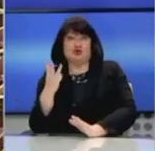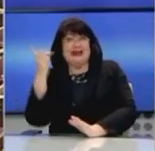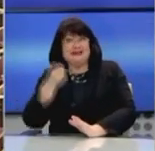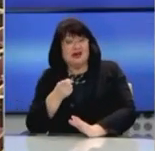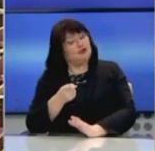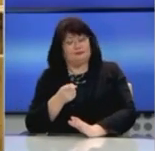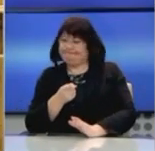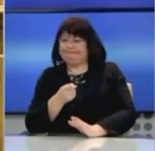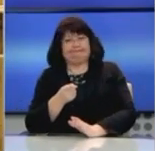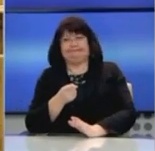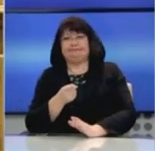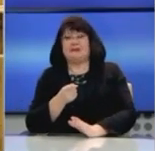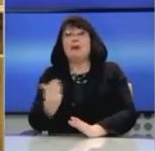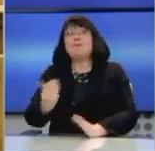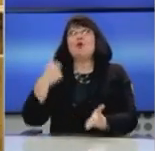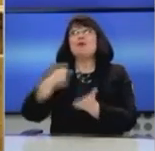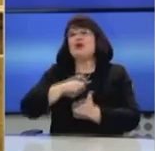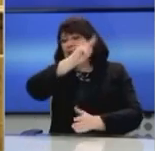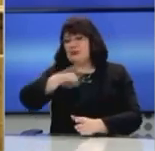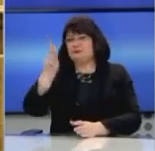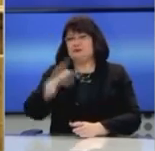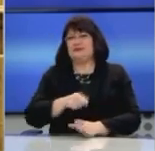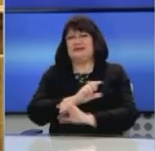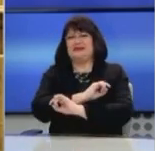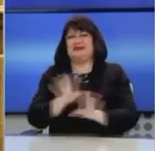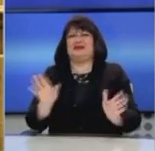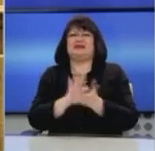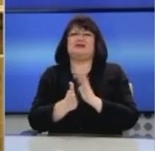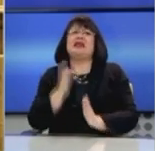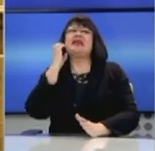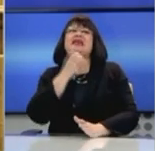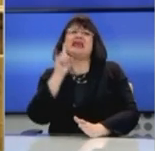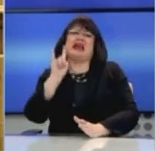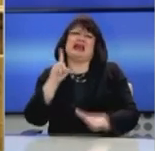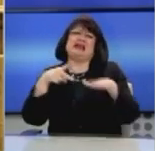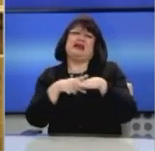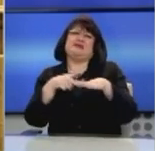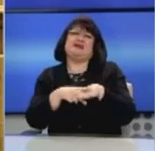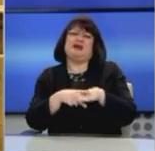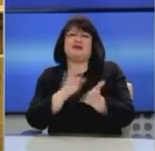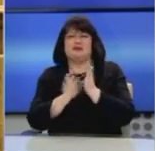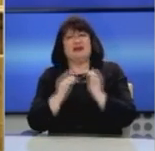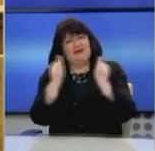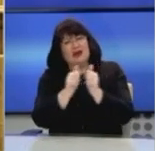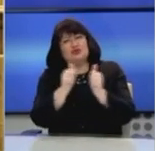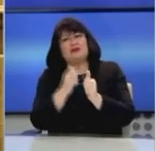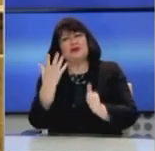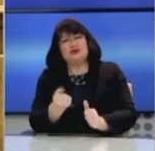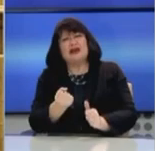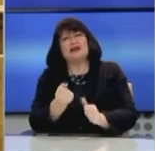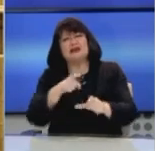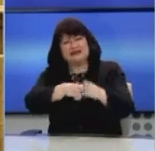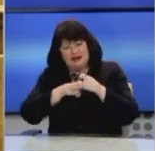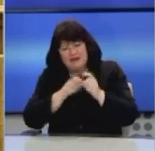Κατάργηση πλήρης των προπληρωμών. Να σταματήσει αυτή η ανοησία με τον Ηρακλή πλέον. Ξέρω ότι έχετε φίλους στον χώρο των